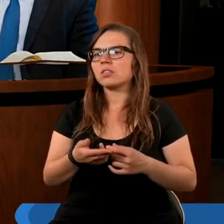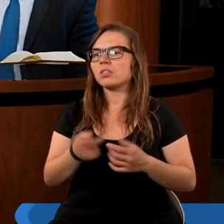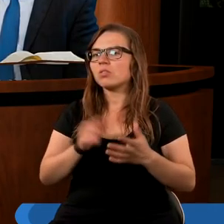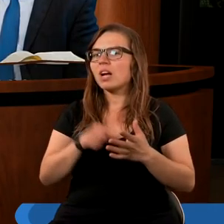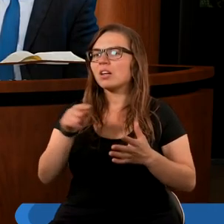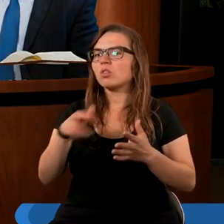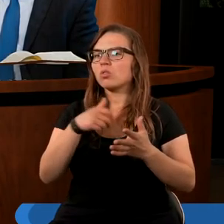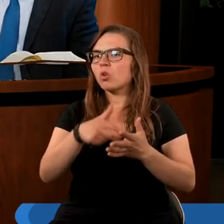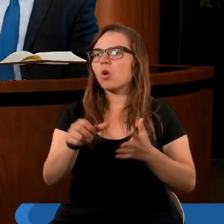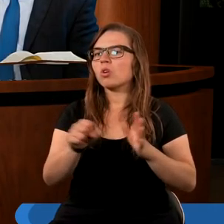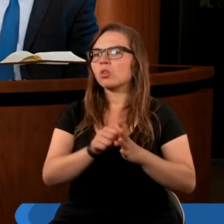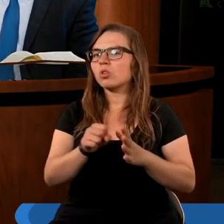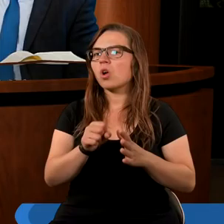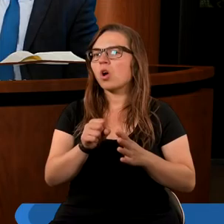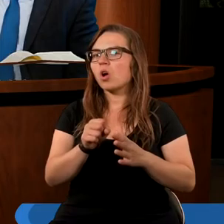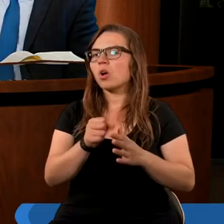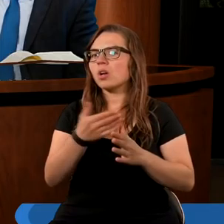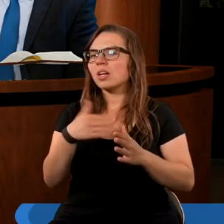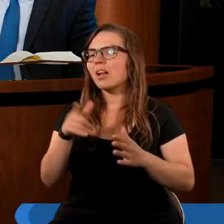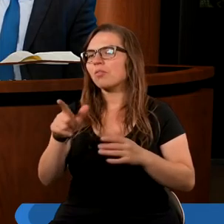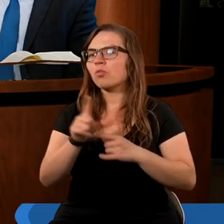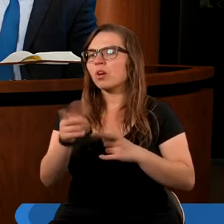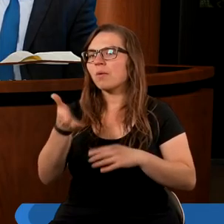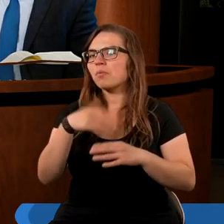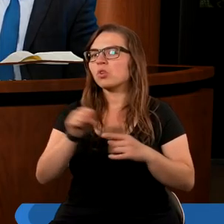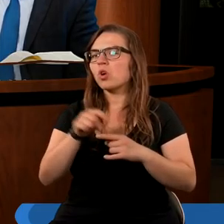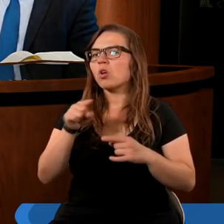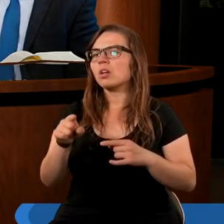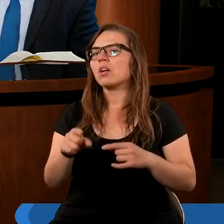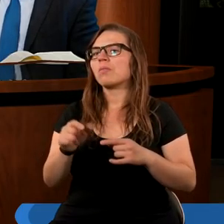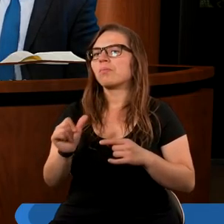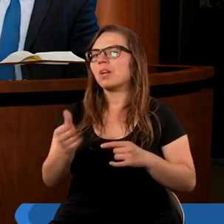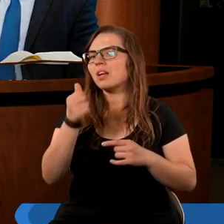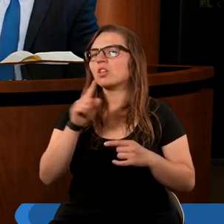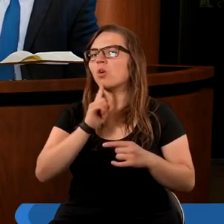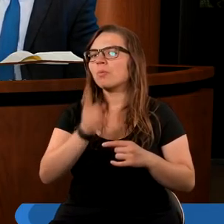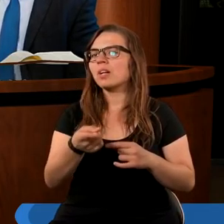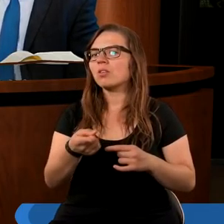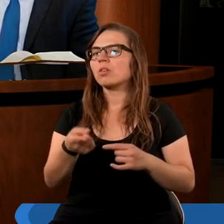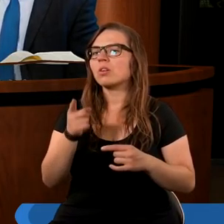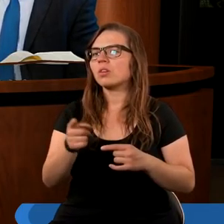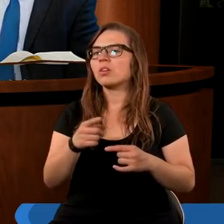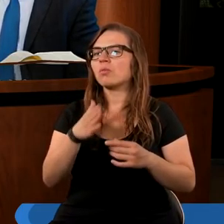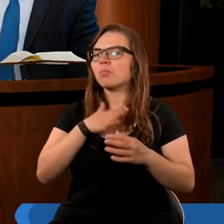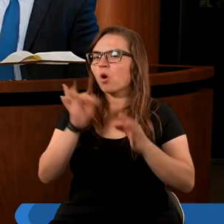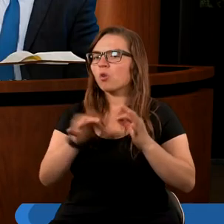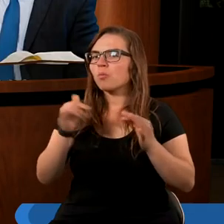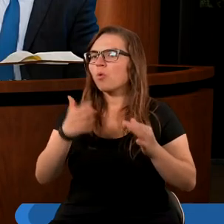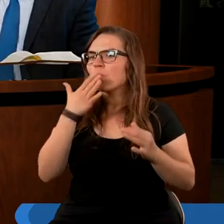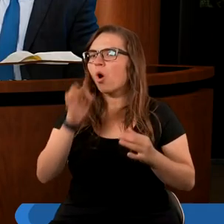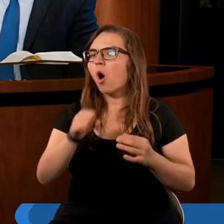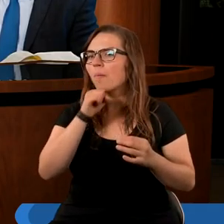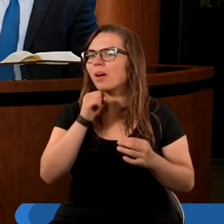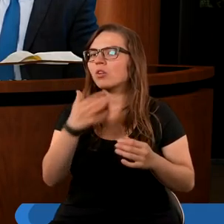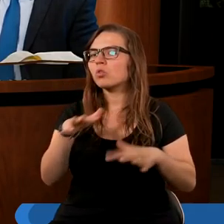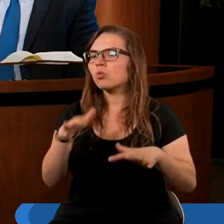Tutaj właśnie dochodzimy do... No skoro jesteśmy w XVIII rozdziale, do tego pozytywnego przesłania. Bo z jednej strony możemy o tym Babilonie